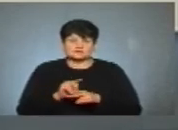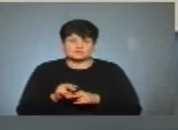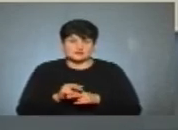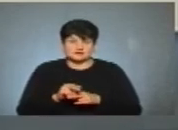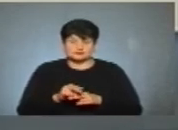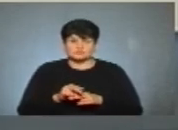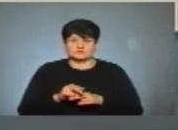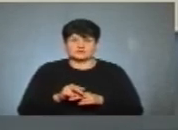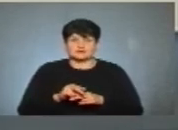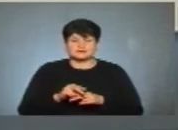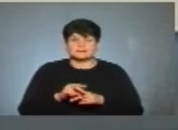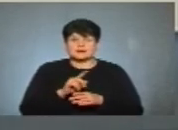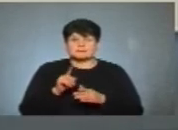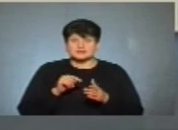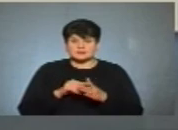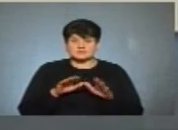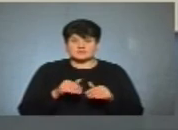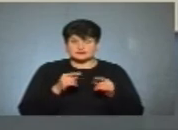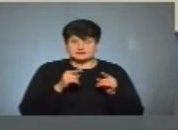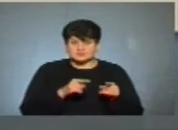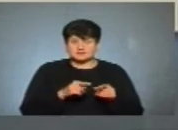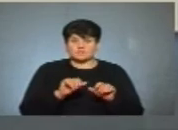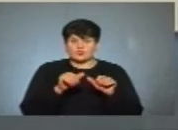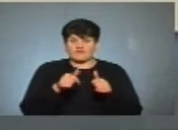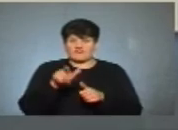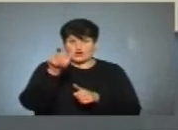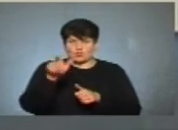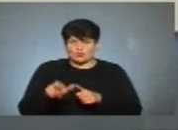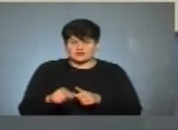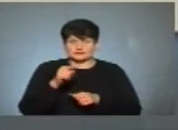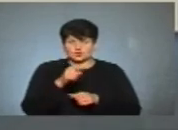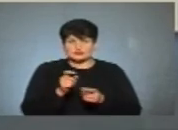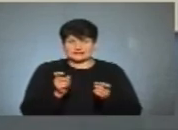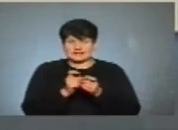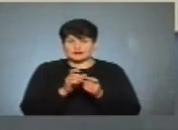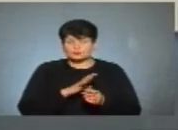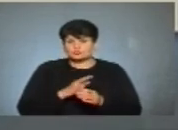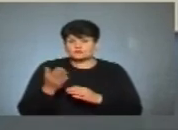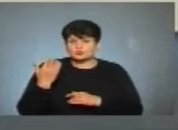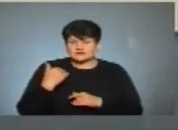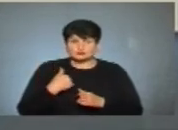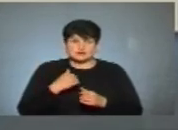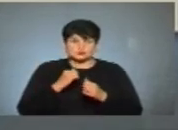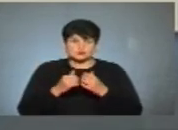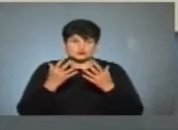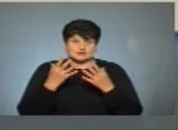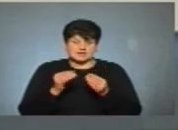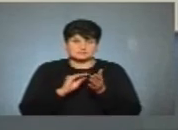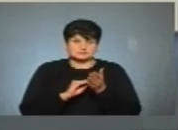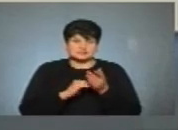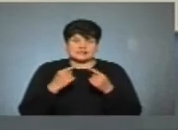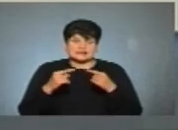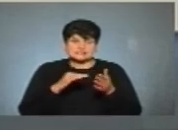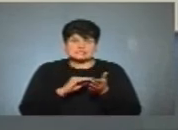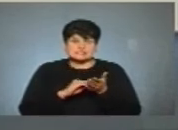мабуть, питання адресуєте не мені, а адресуєте тим фігурантам того скандалу, який відбувся тоді. Зараз на нас щодня публікують ті чи інші